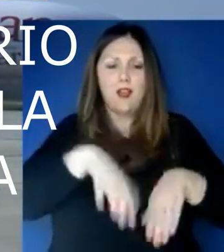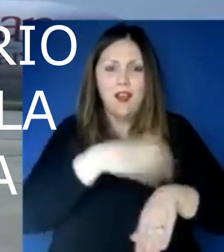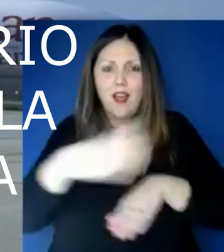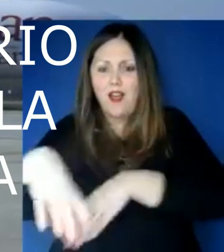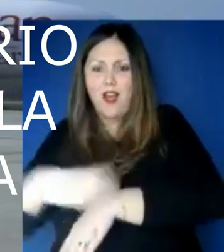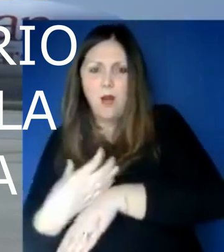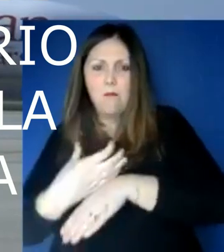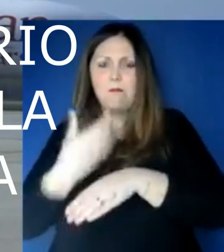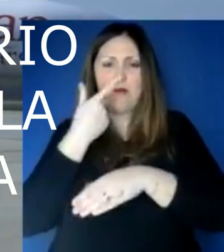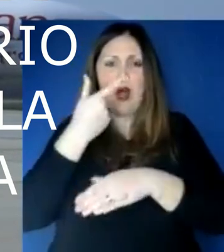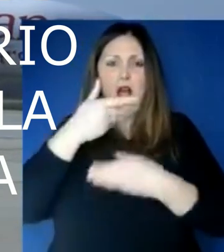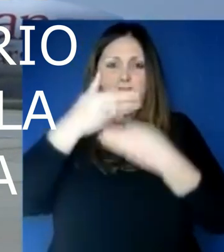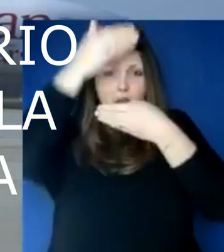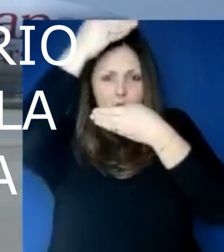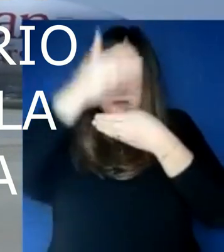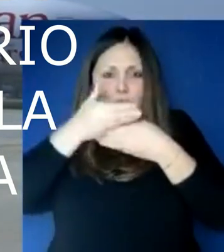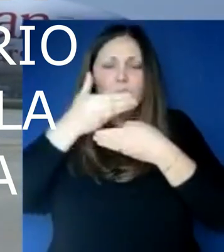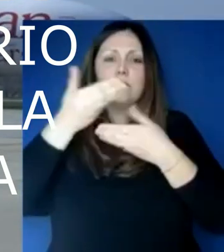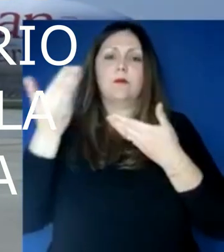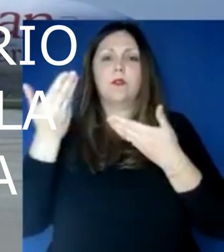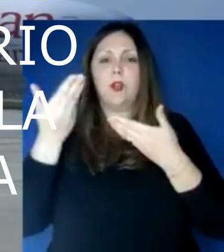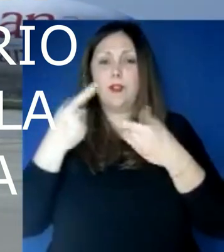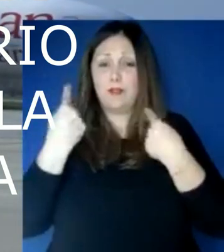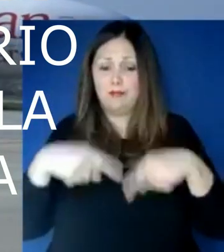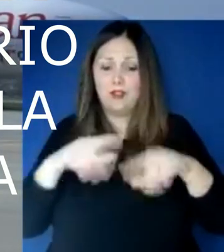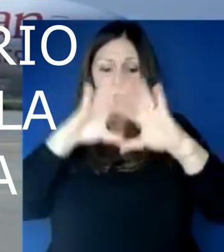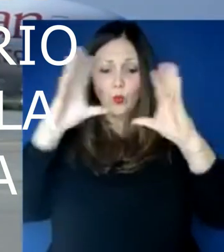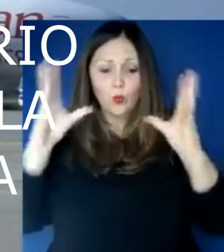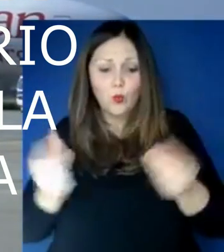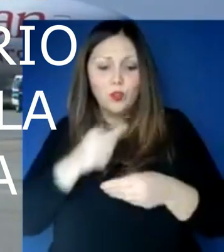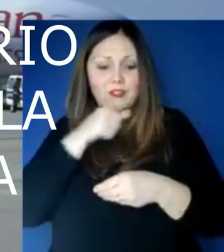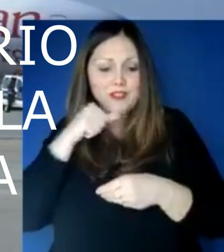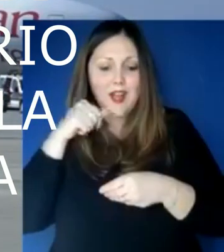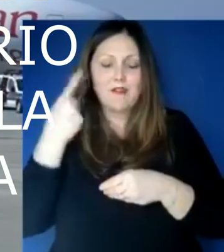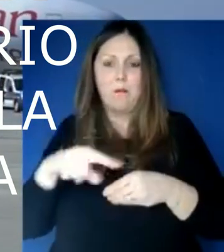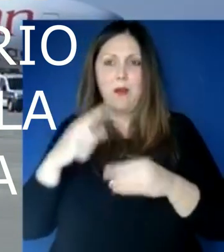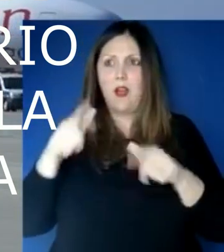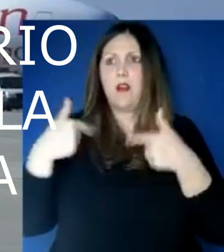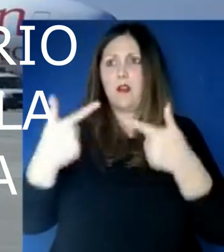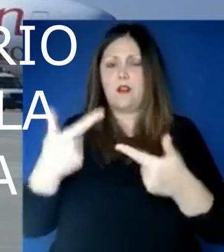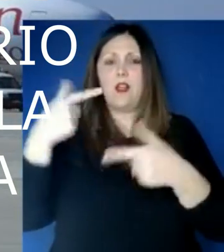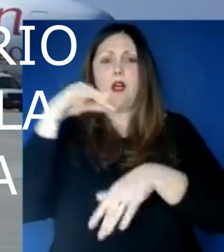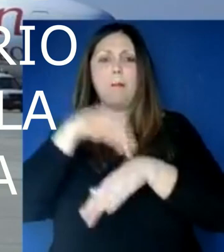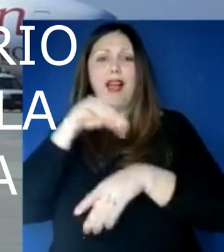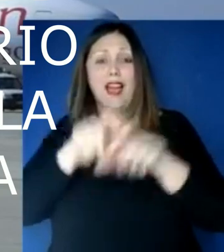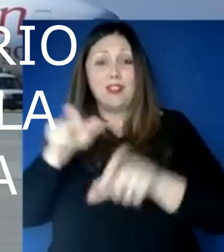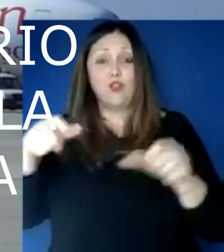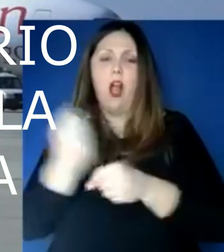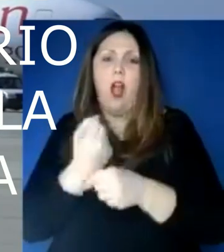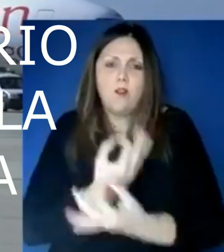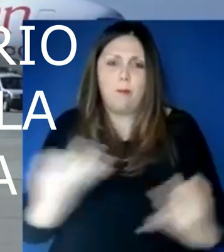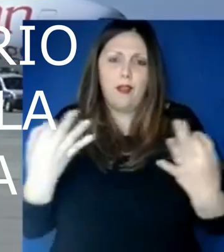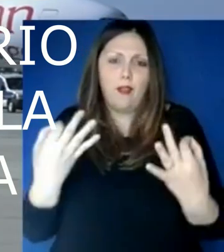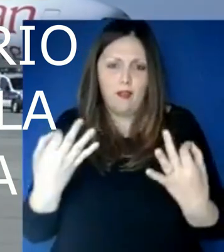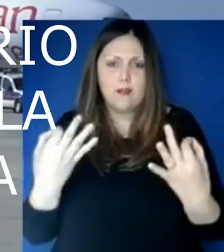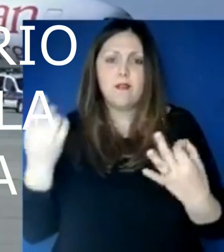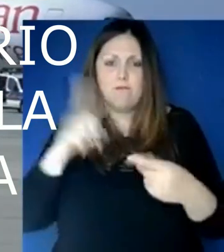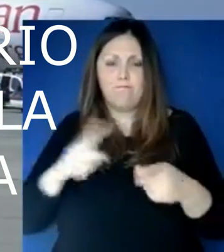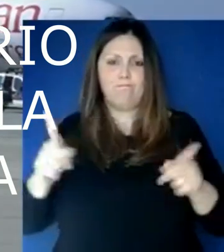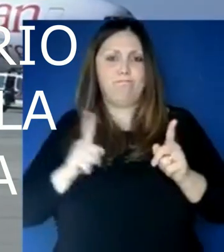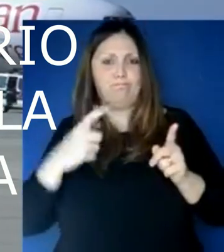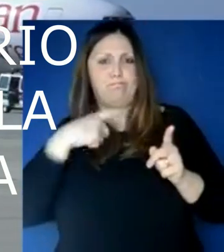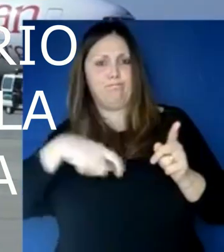anche i dispositivi di protezione individuale che faranno lavorare i medici di famiglia, che purtroppo sono ancora